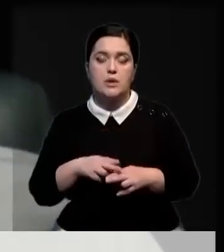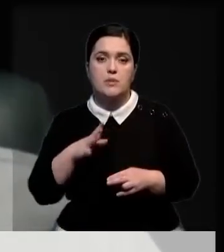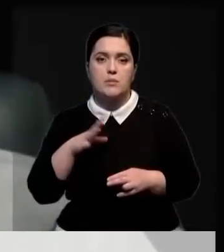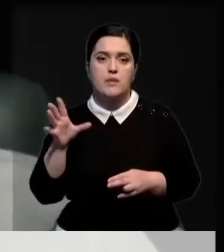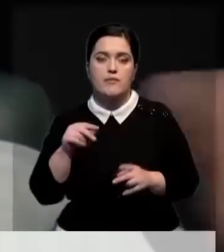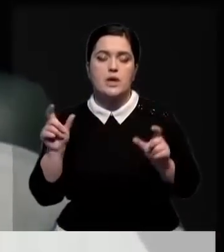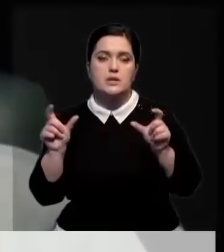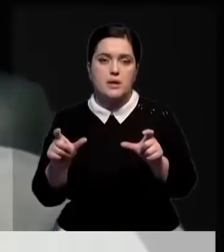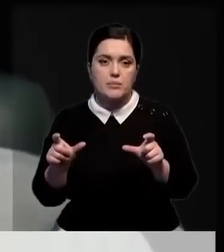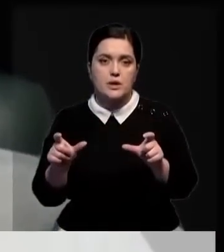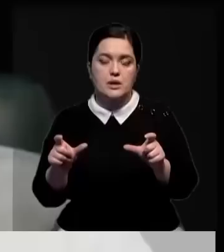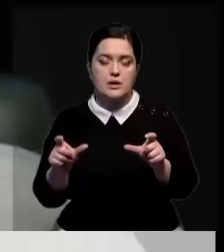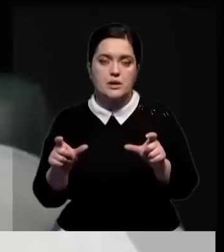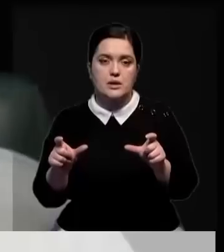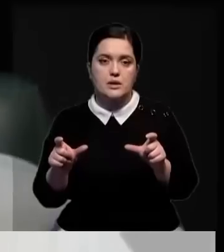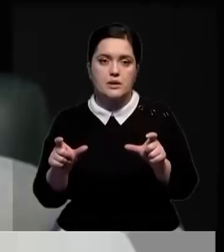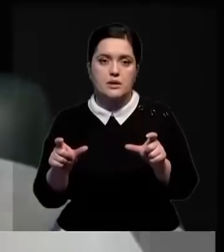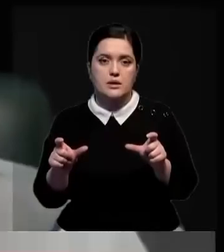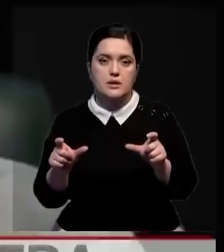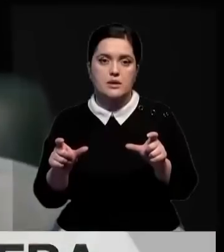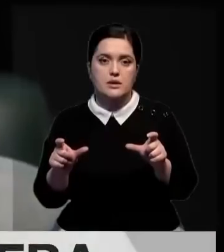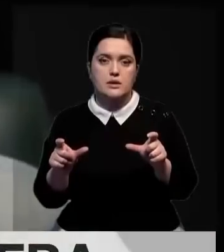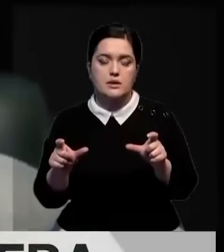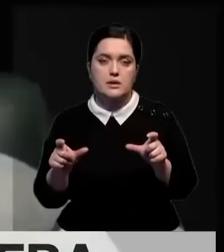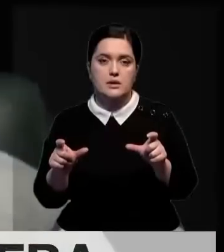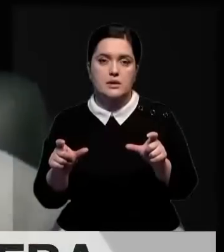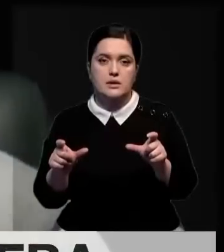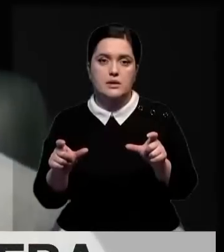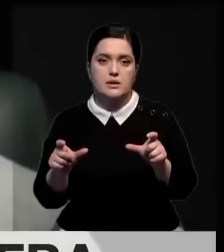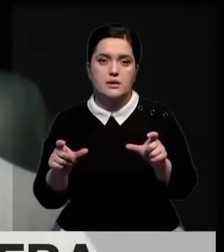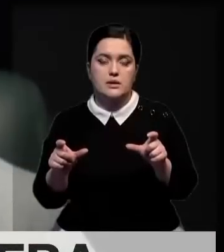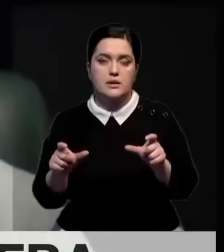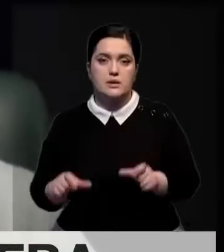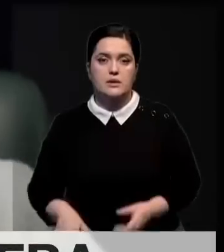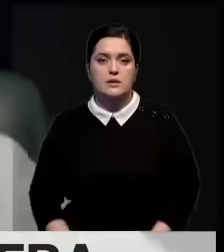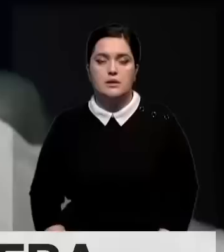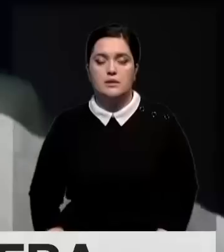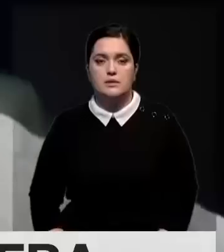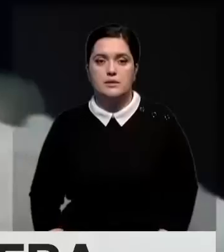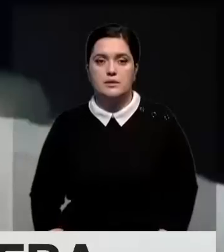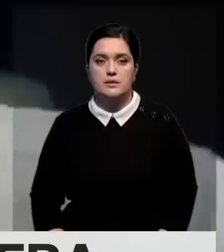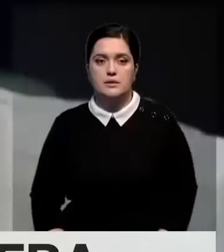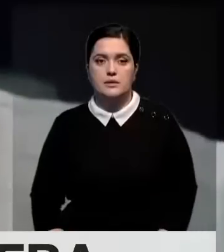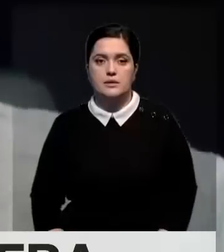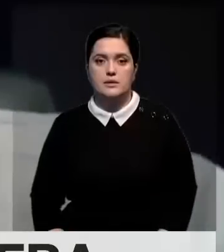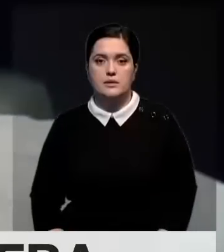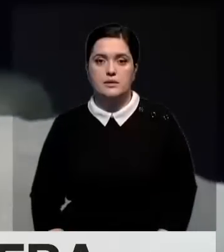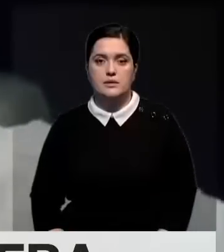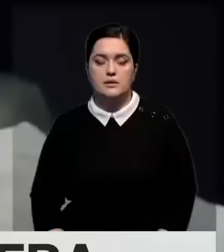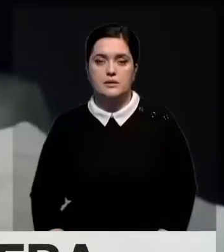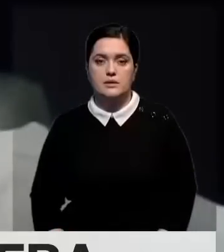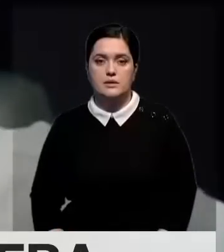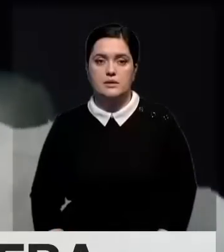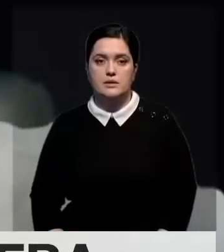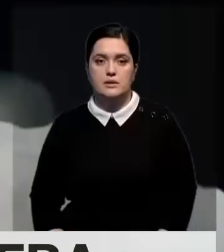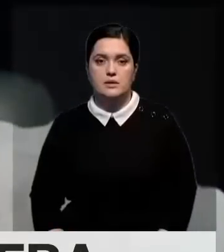заблокирована? Ну вот Олжас Абишев приоткрыл, так сказать, завесу тайны. Дело